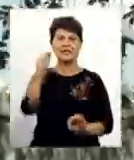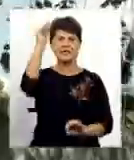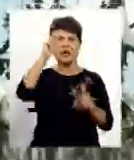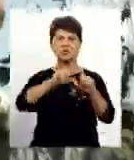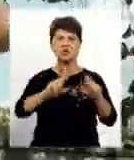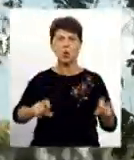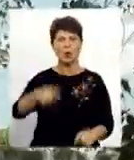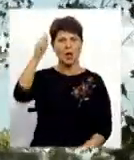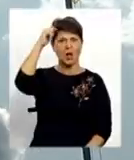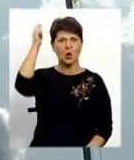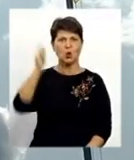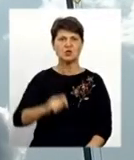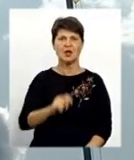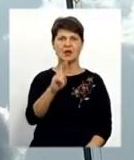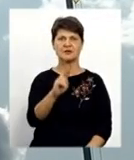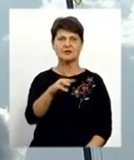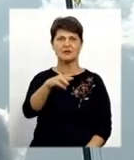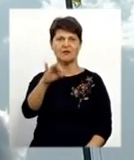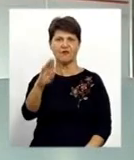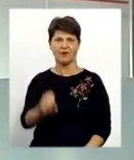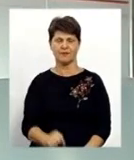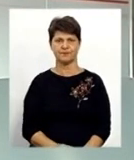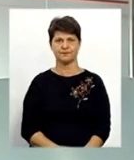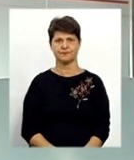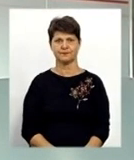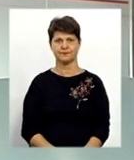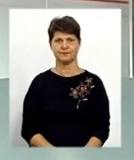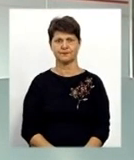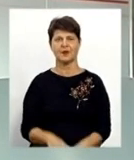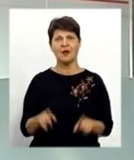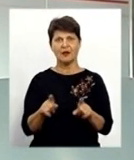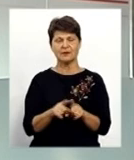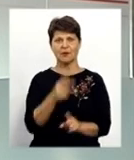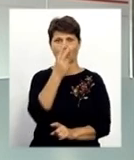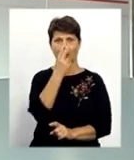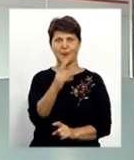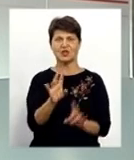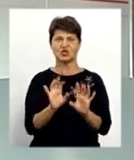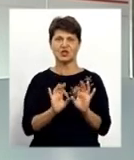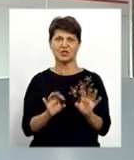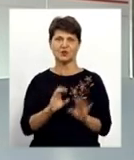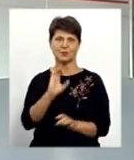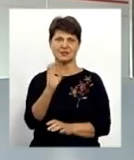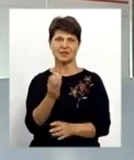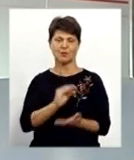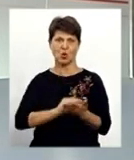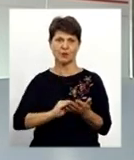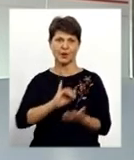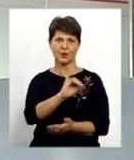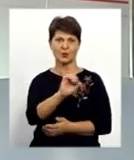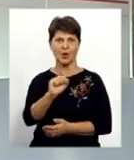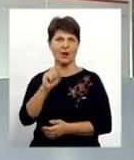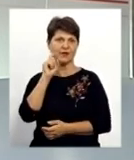Красовська, Володимир Черніков, новини. І такою побачили інформаційну середу кореспонденти ЮА